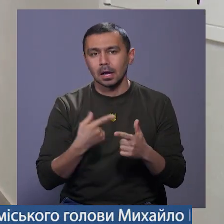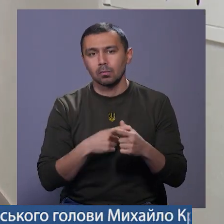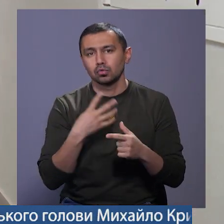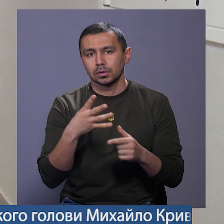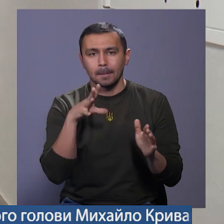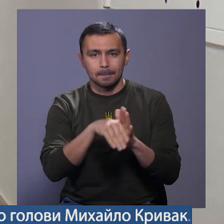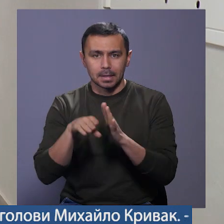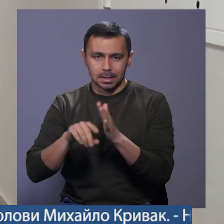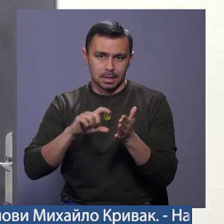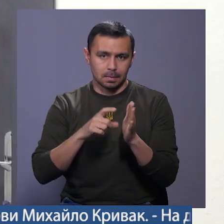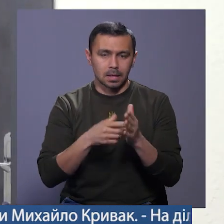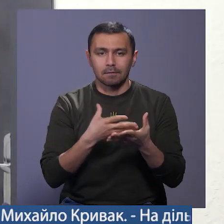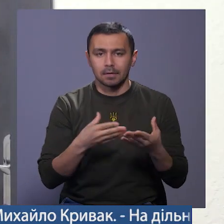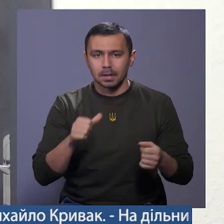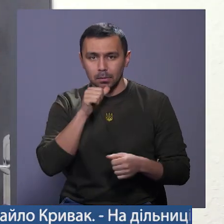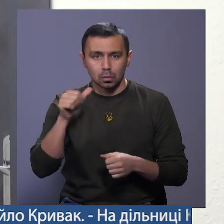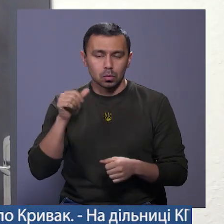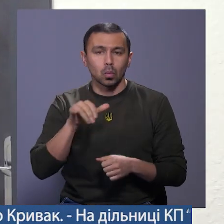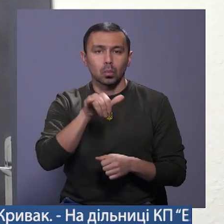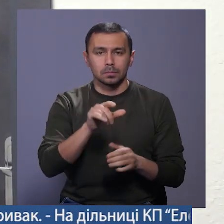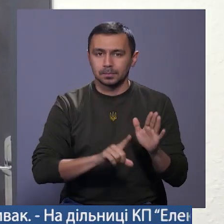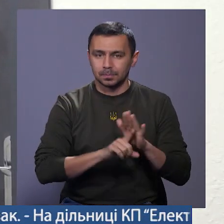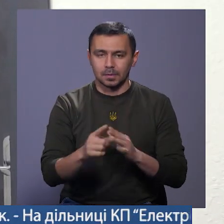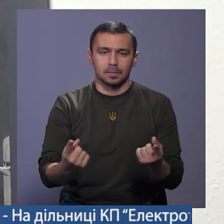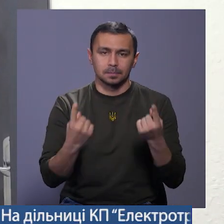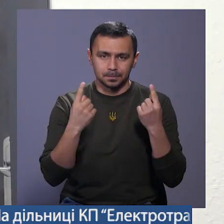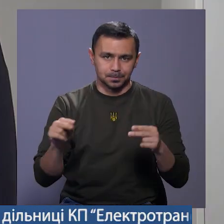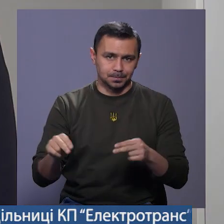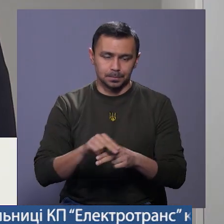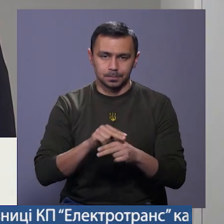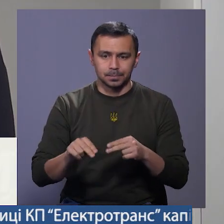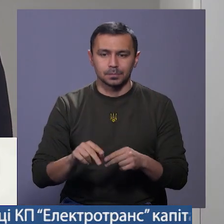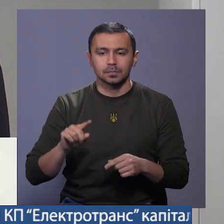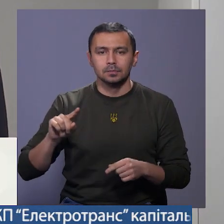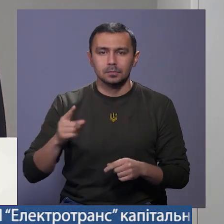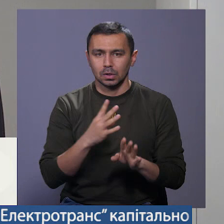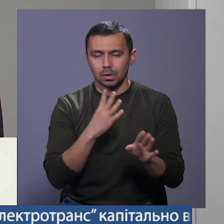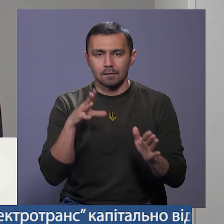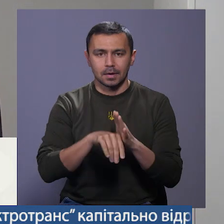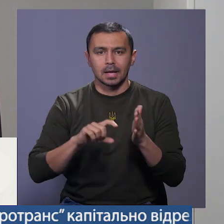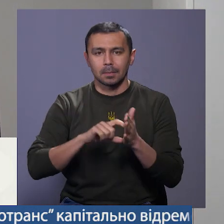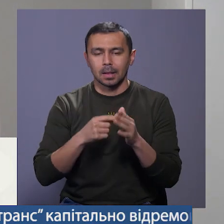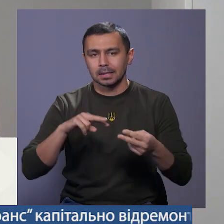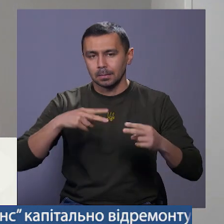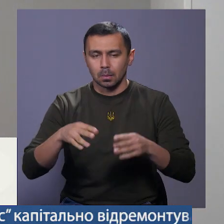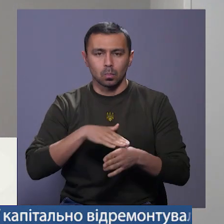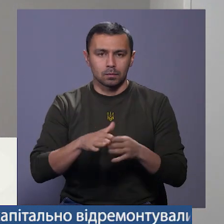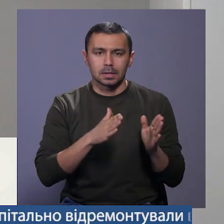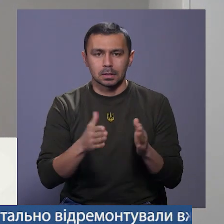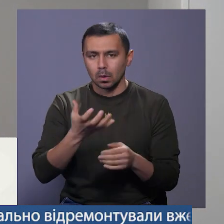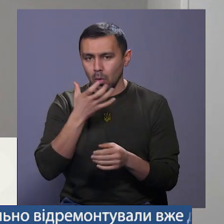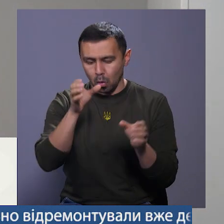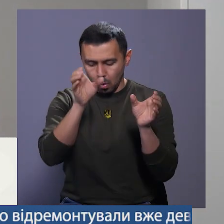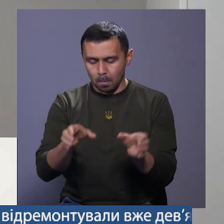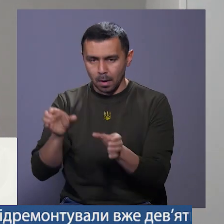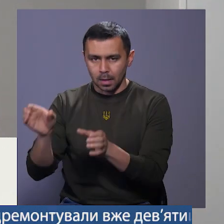місних кімнати. З весни минулого року в них розпочали капітальні ремонти. Насамперед в кімнатах замінено повністю систему опалення,